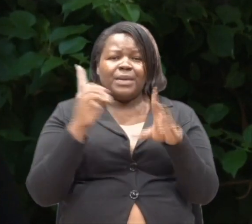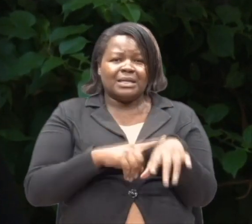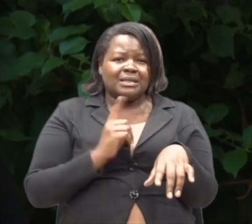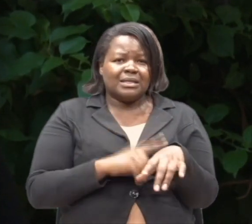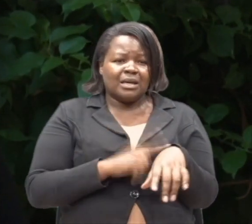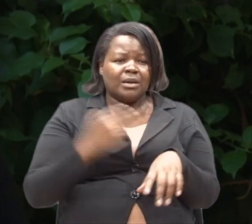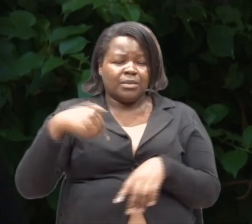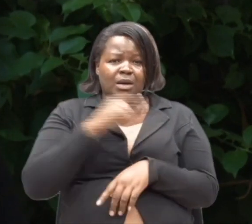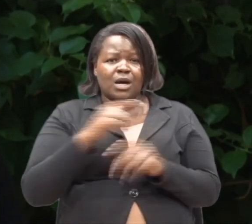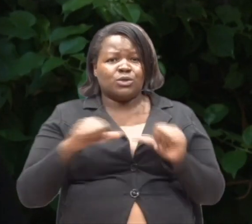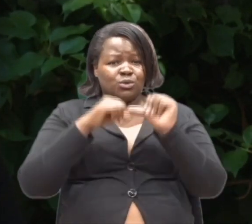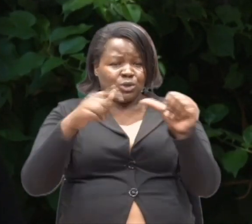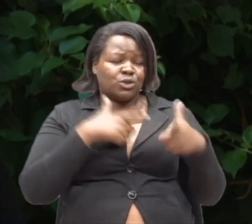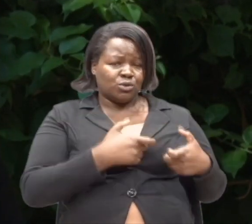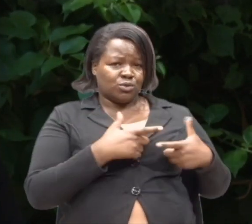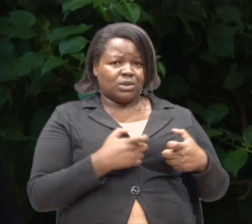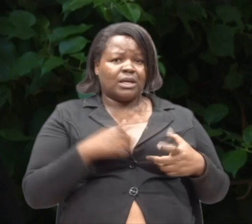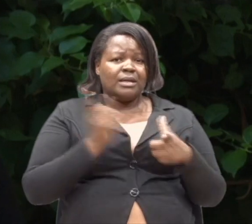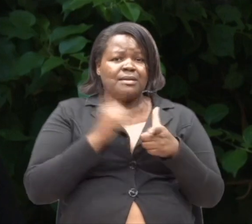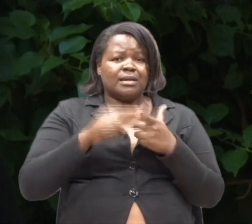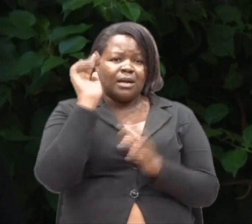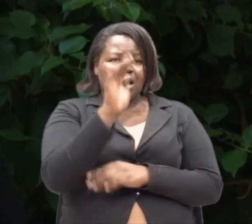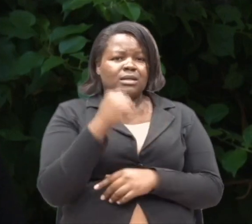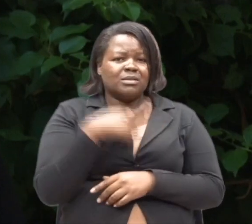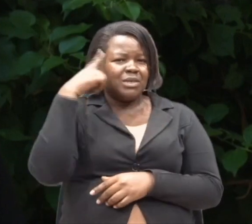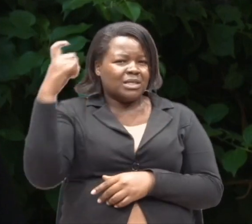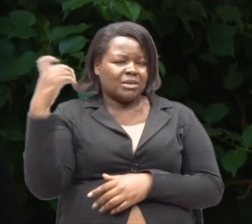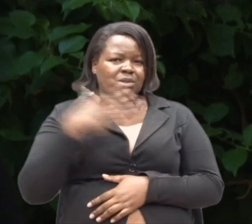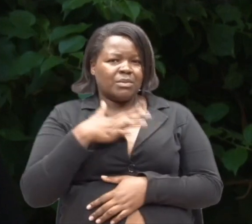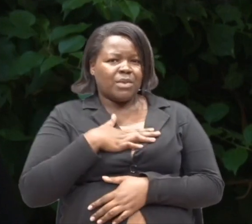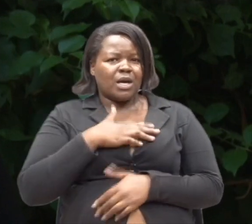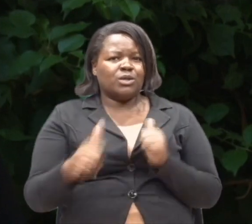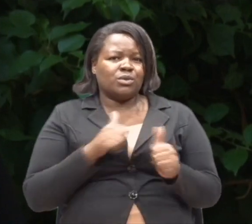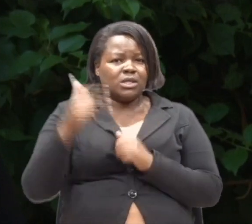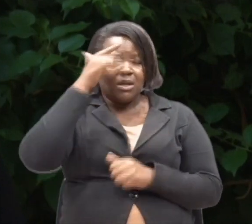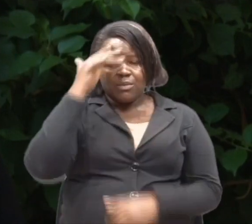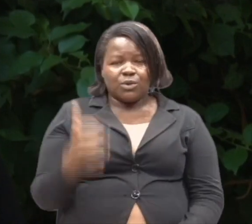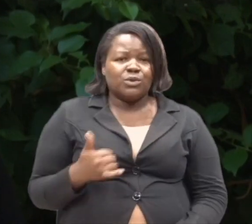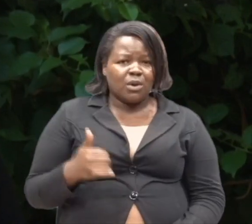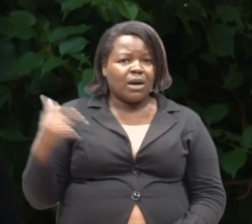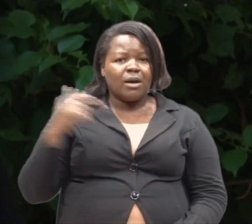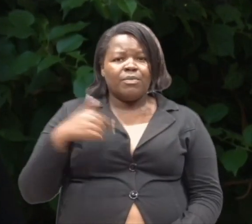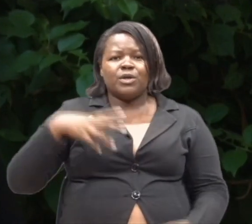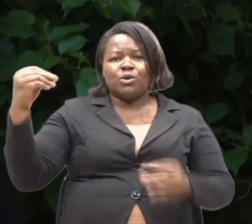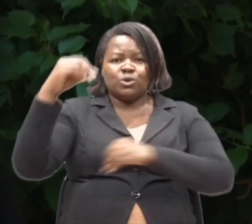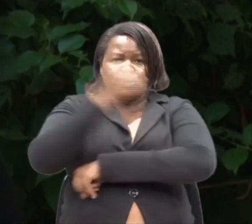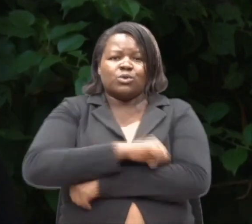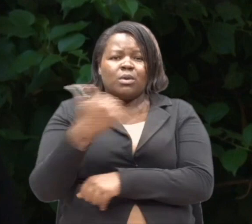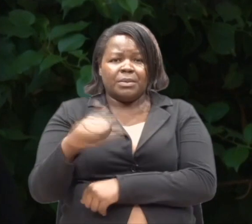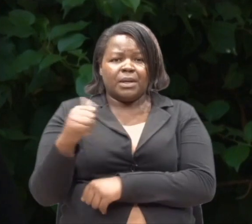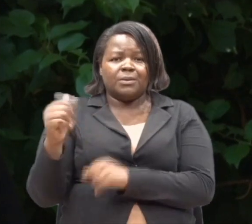likuwa, wakati tulikuwa tunachubia na kaniliza ndoto zagu, juna baithante, sikuwa ni meenda